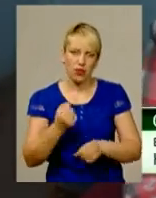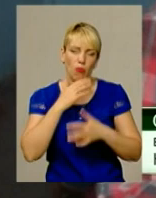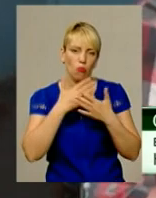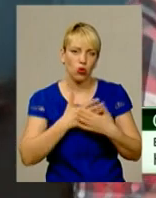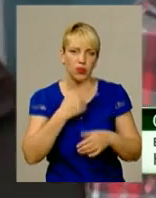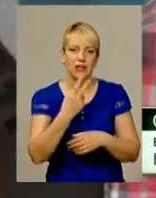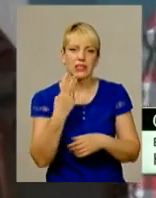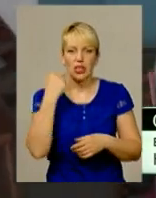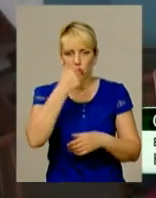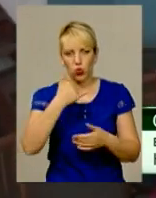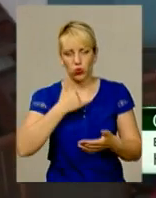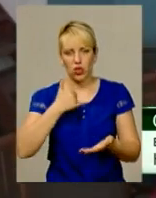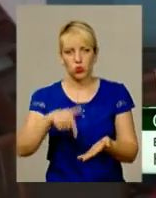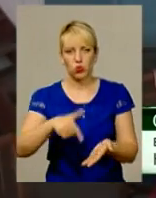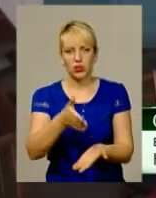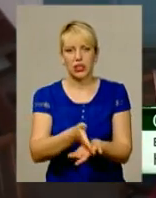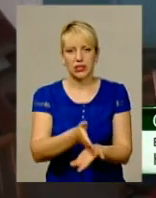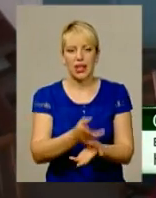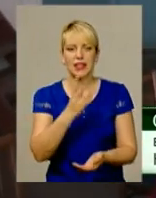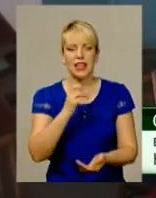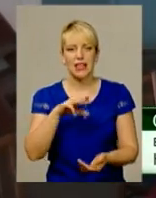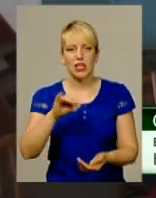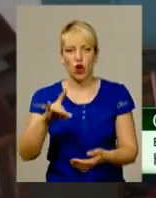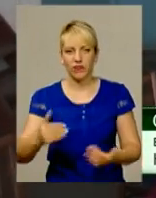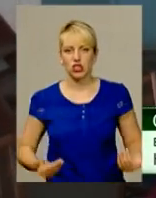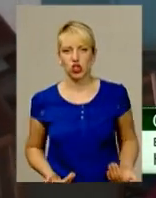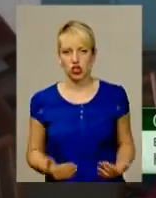тут вже є, в Нестерівцях живе.